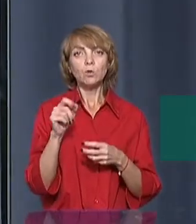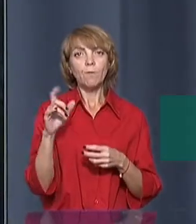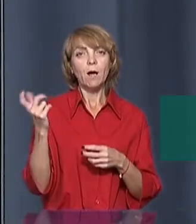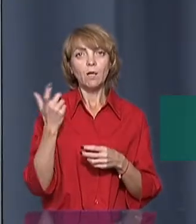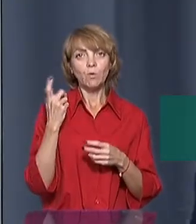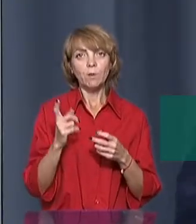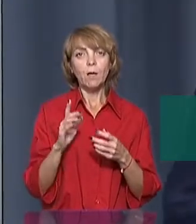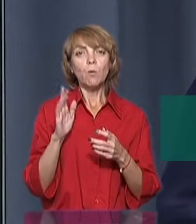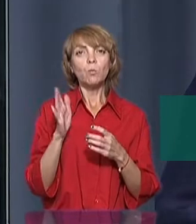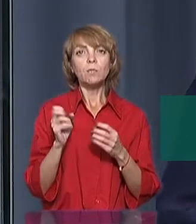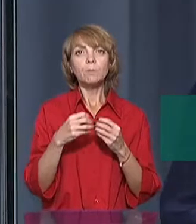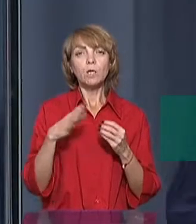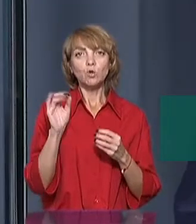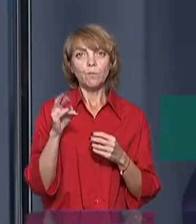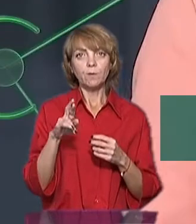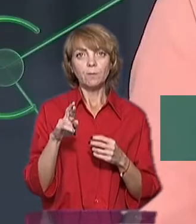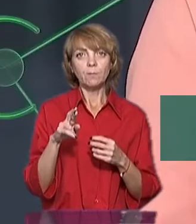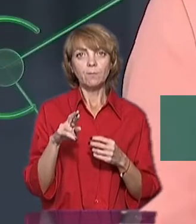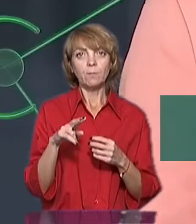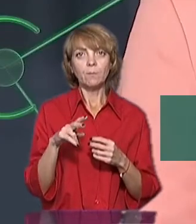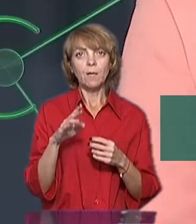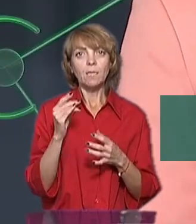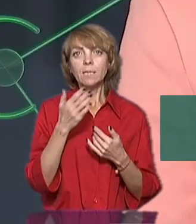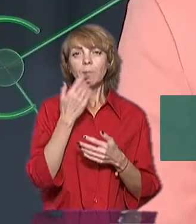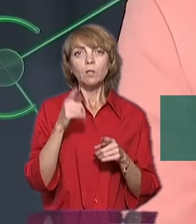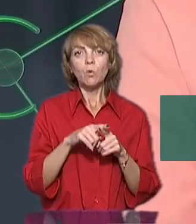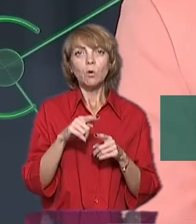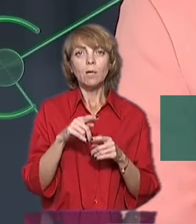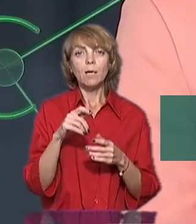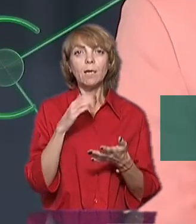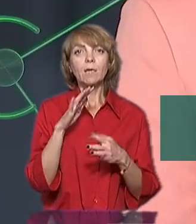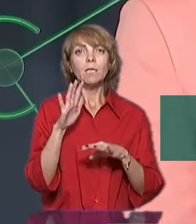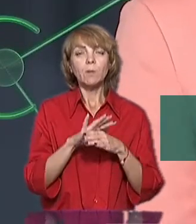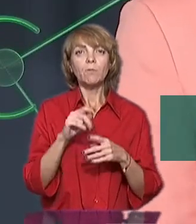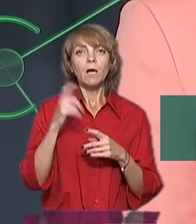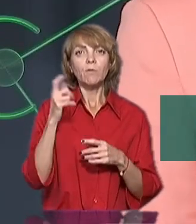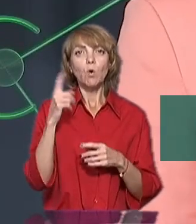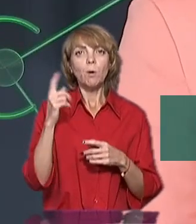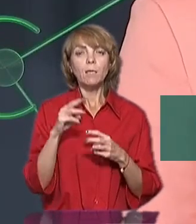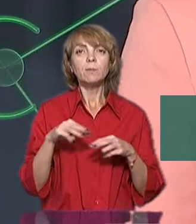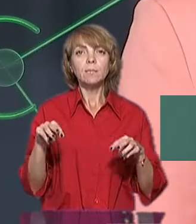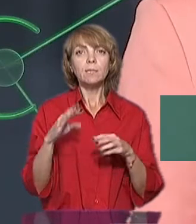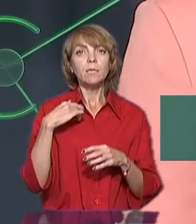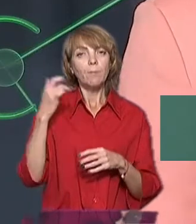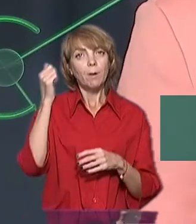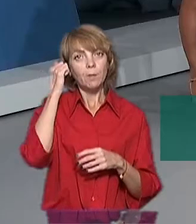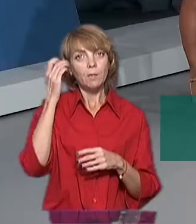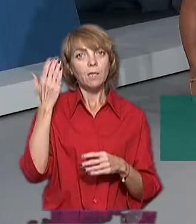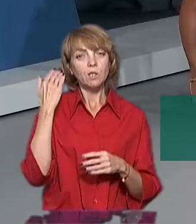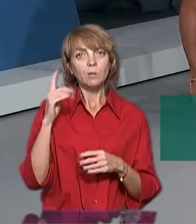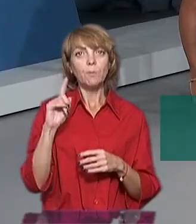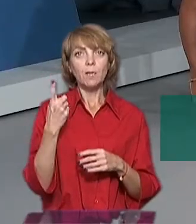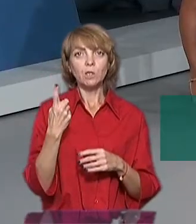у Харкові буде з 15 жовтня. Але немає такого розпорядження від Харківської облдержадміністрації. Наскільки я пам'ятаю, раніше